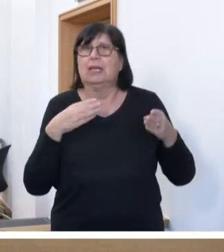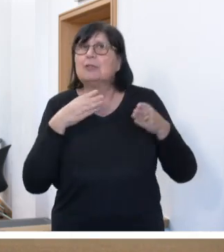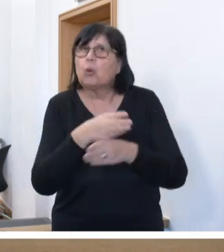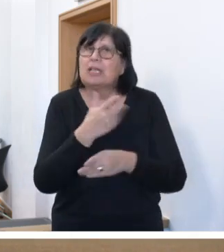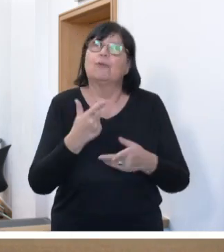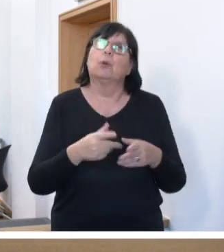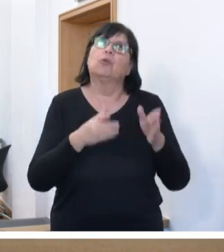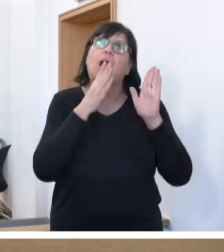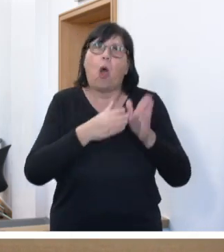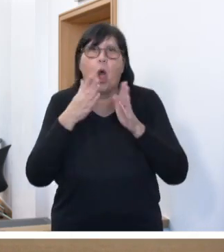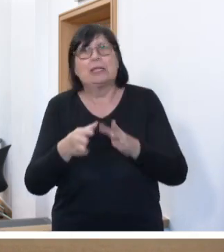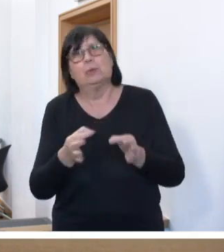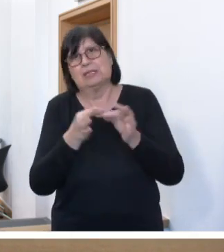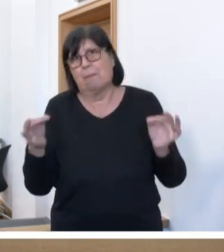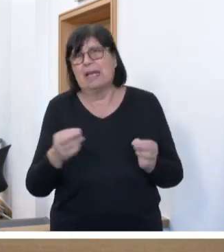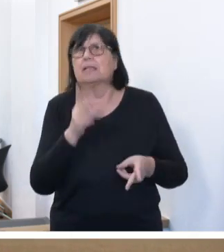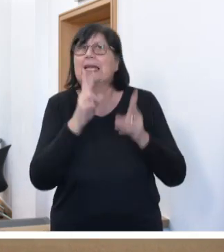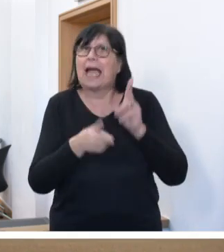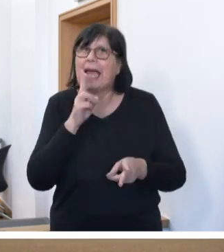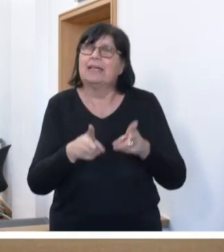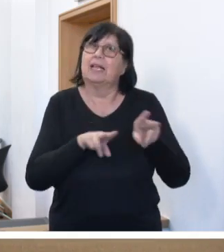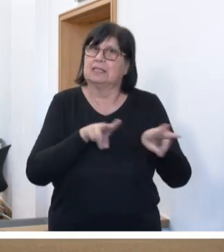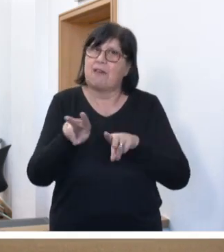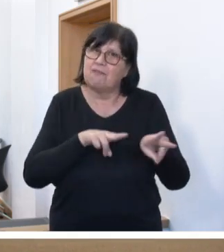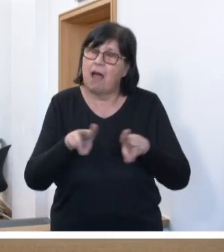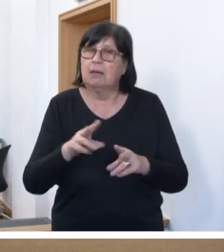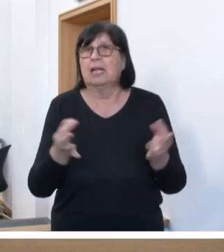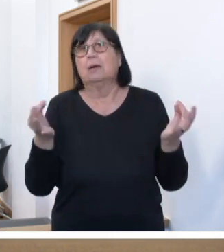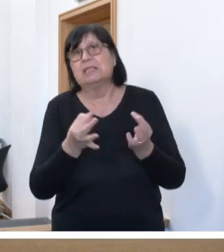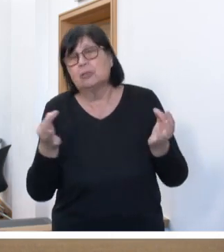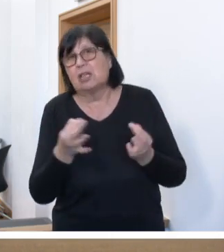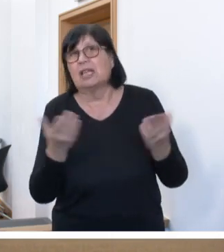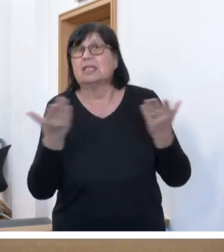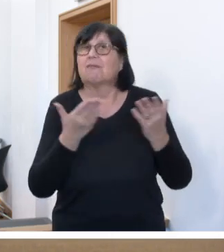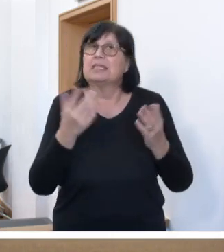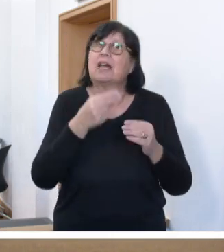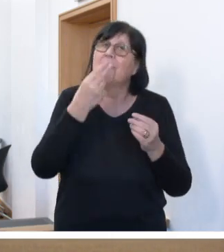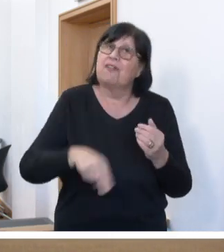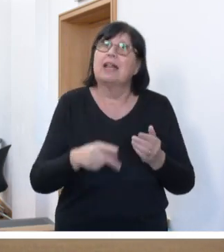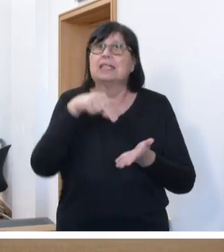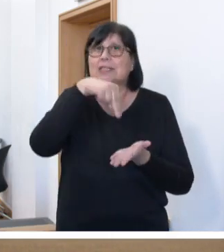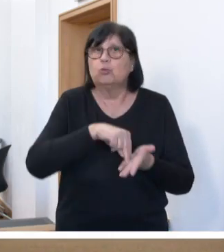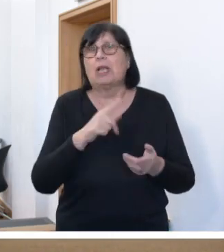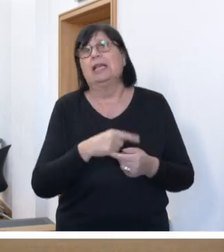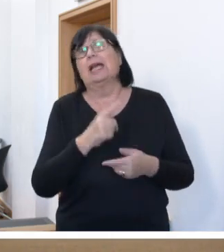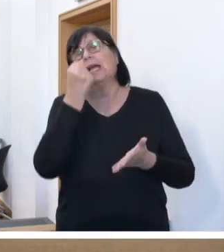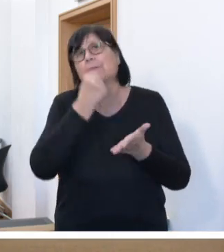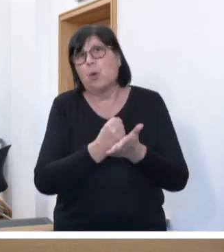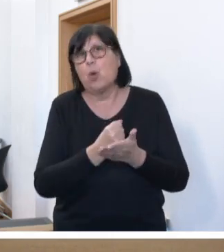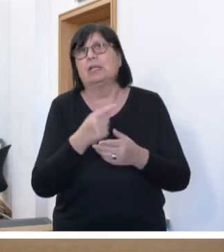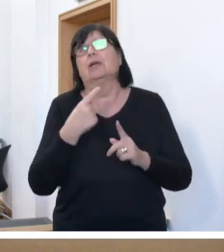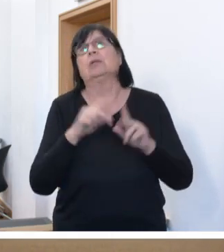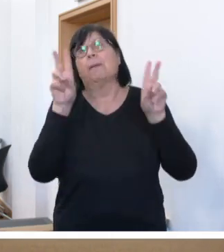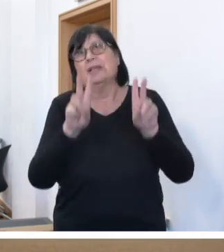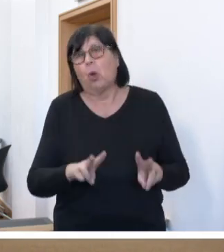eines ordnungsgemäßes gerichtlichen Verfahren, insbesondere was die fehlenden Zuständigkeiten der Behörden im Betreuungsverfahren betrifft,